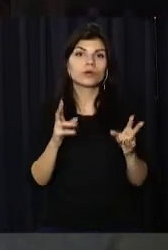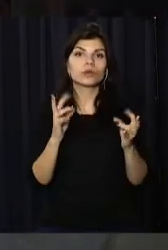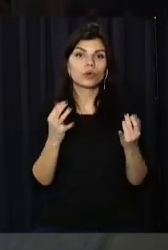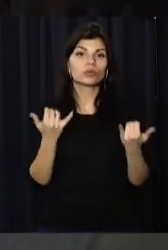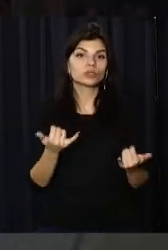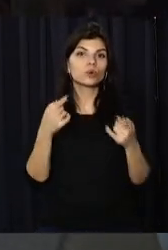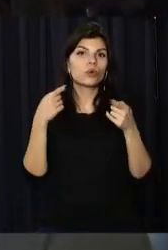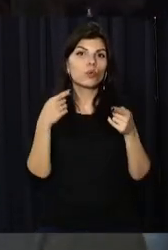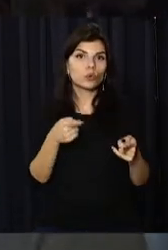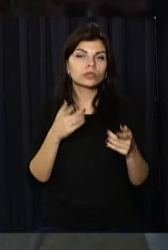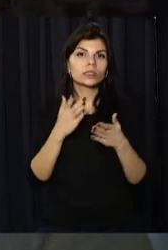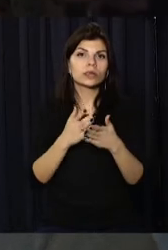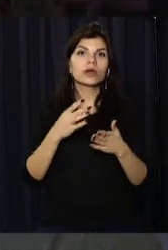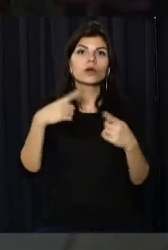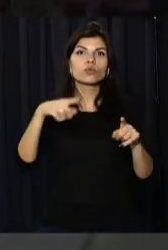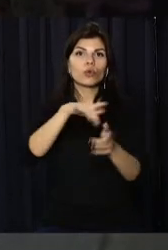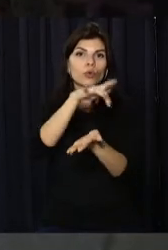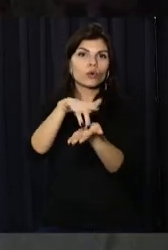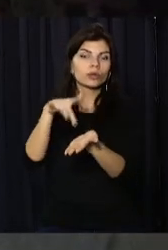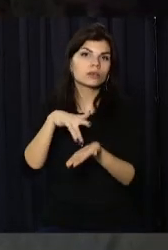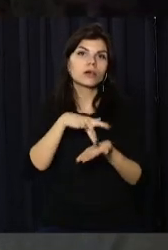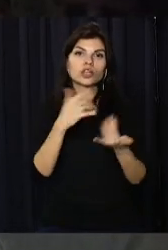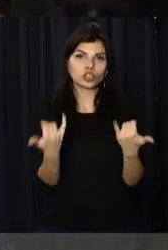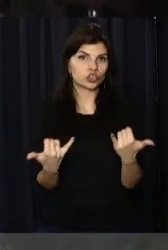загрозою і інші регіони України, Окрім,